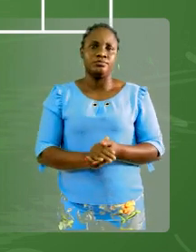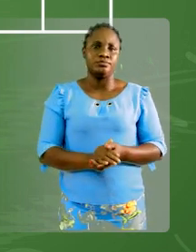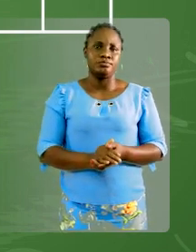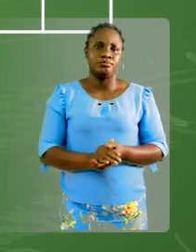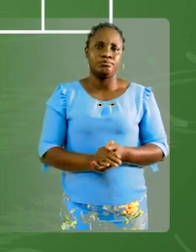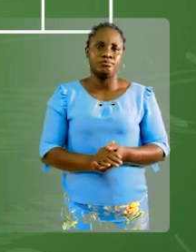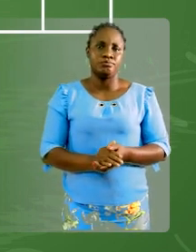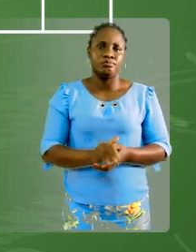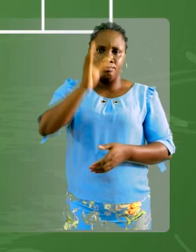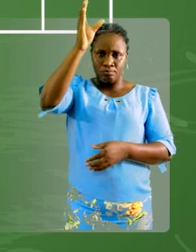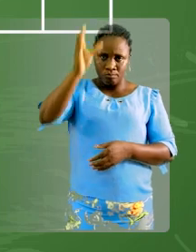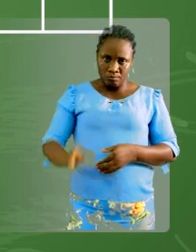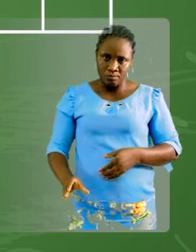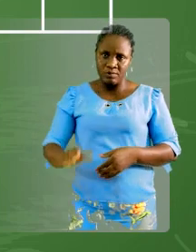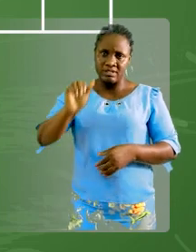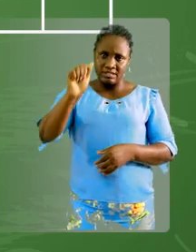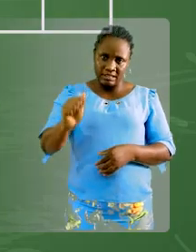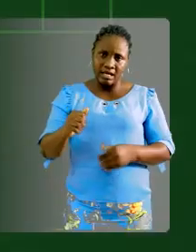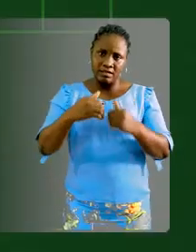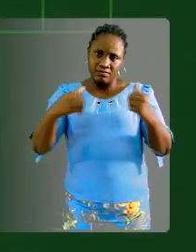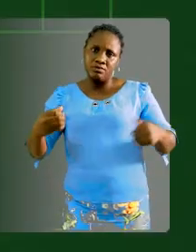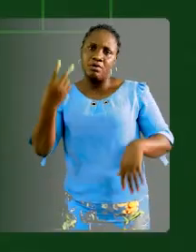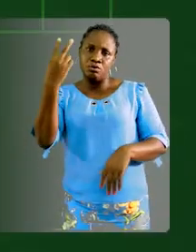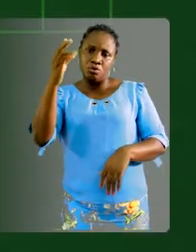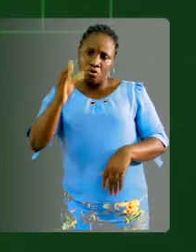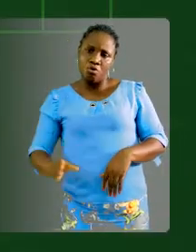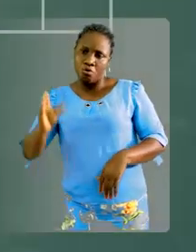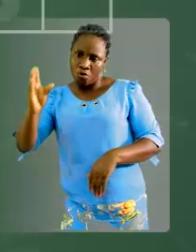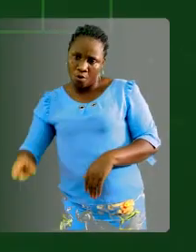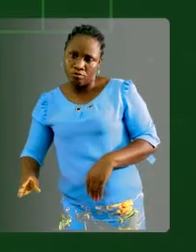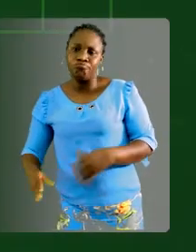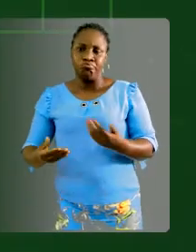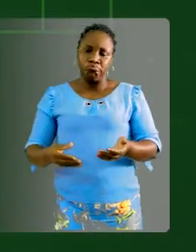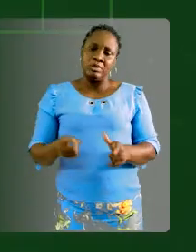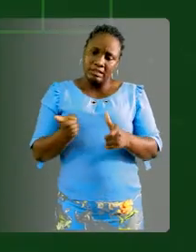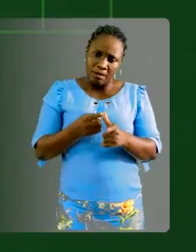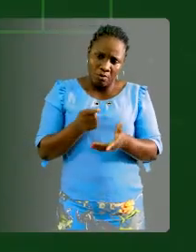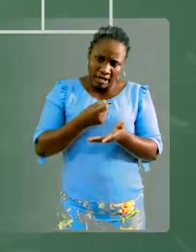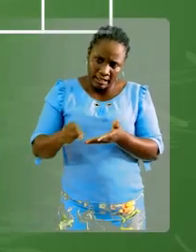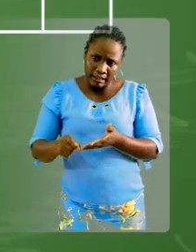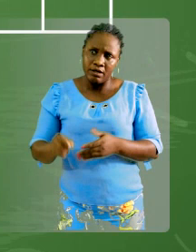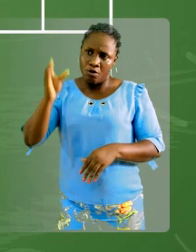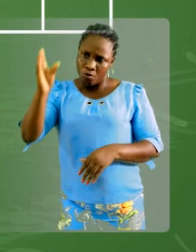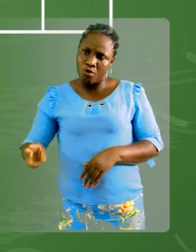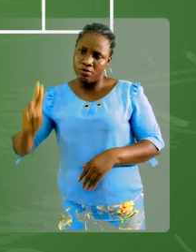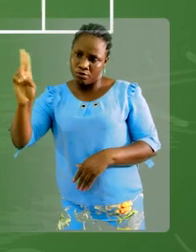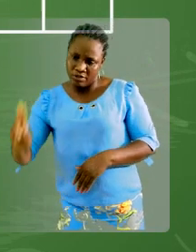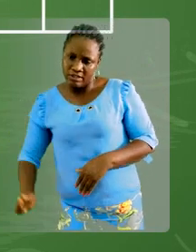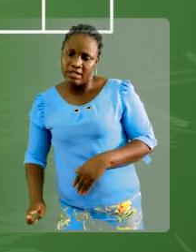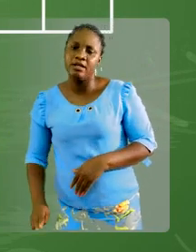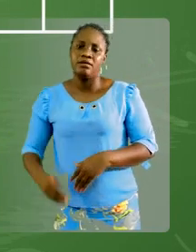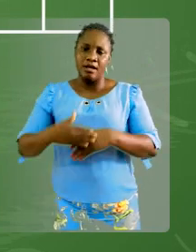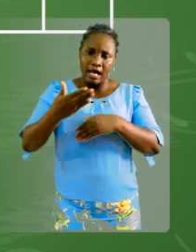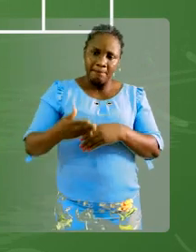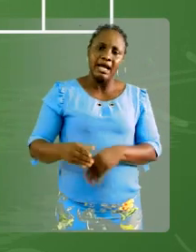art est divisé en deux sous-colonnes, c'est-à-dire la colonne des unités et la colonne des dizaines. Quand on prend le tableau,